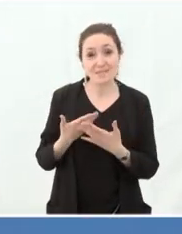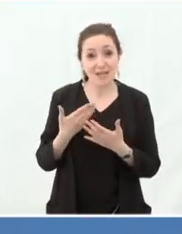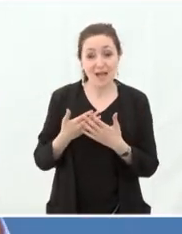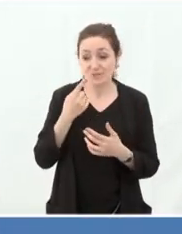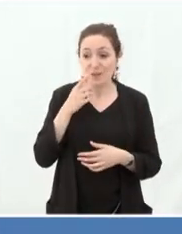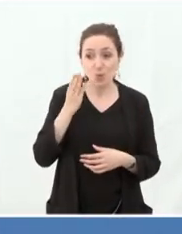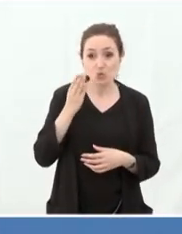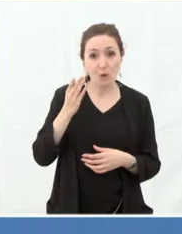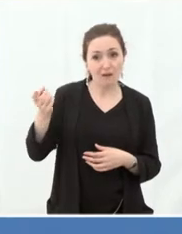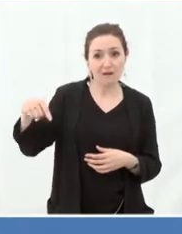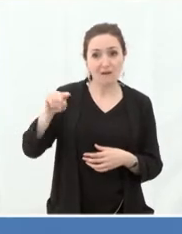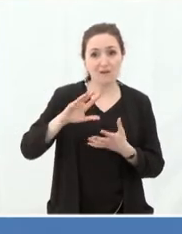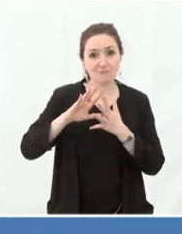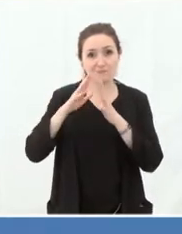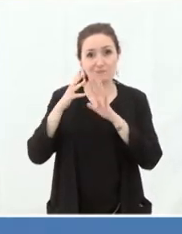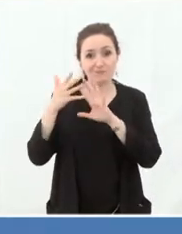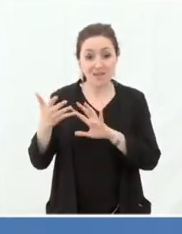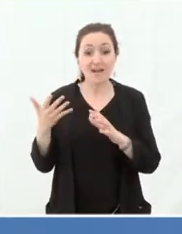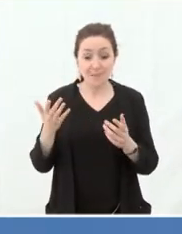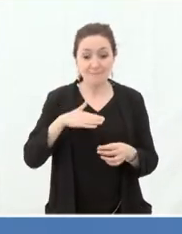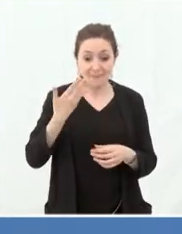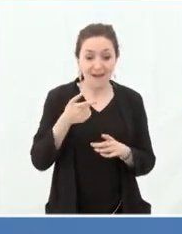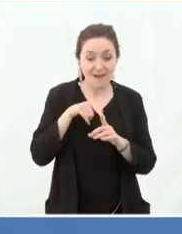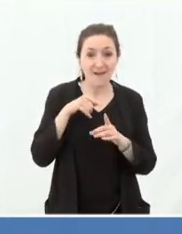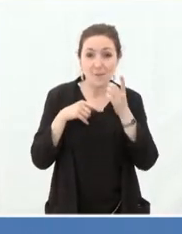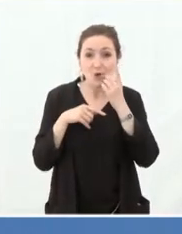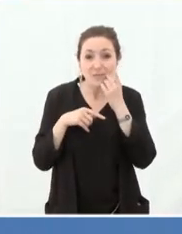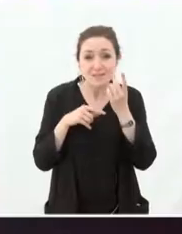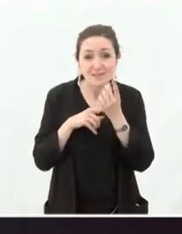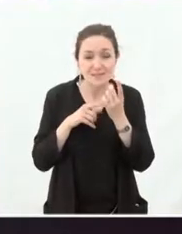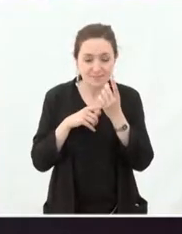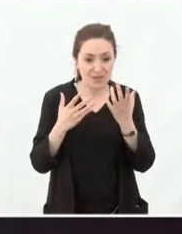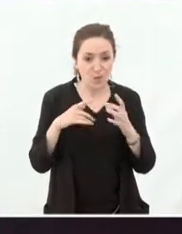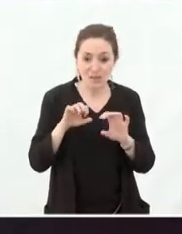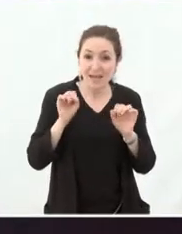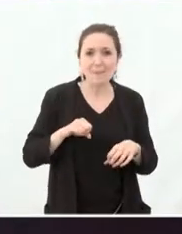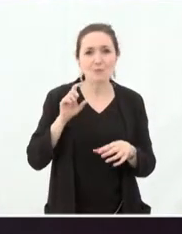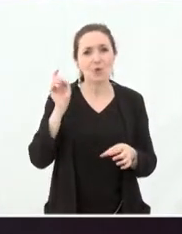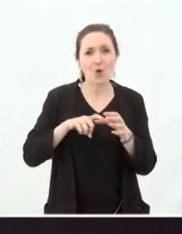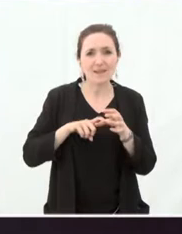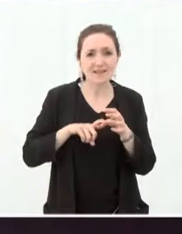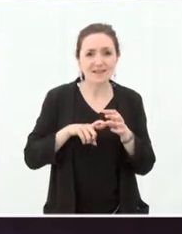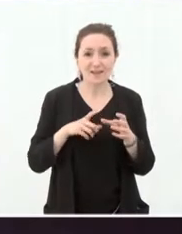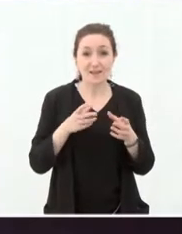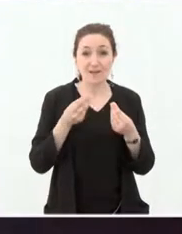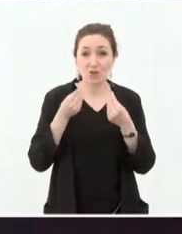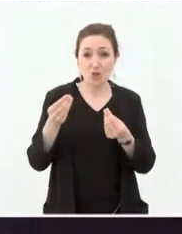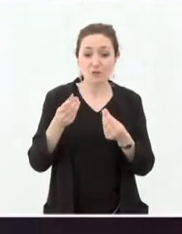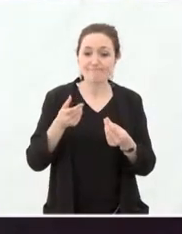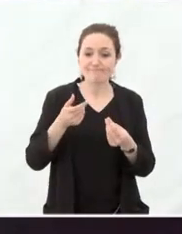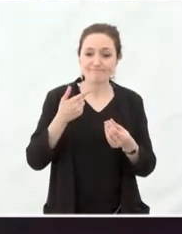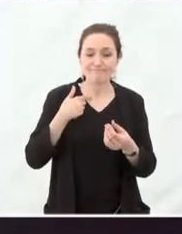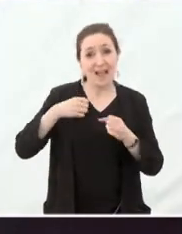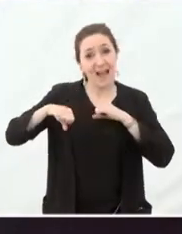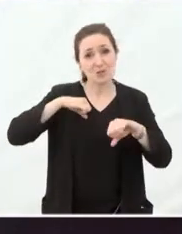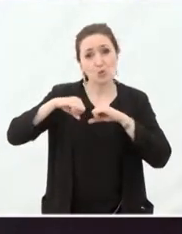évoluent, et c'est vrai qu'aujourd'hui le fait qu'on a ces téléphones mobiles, qu'on a aujourd'hui la capacité de se connecter, change la façon dont on interagit avec les